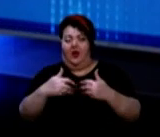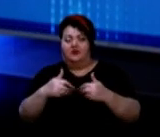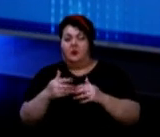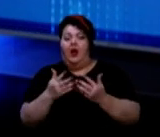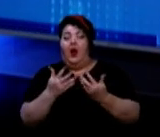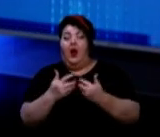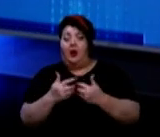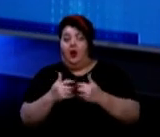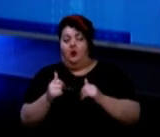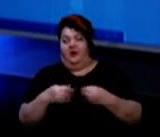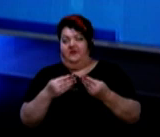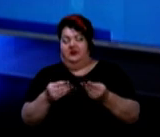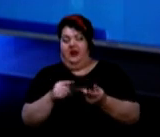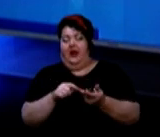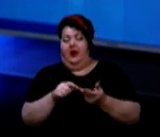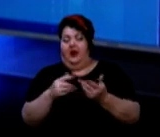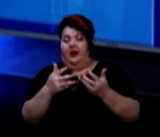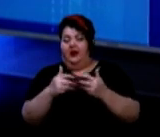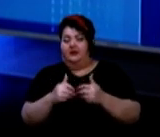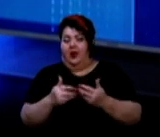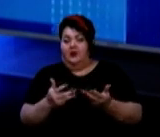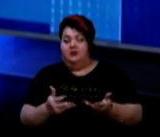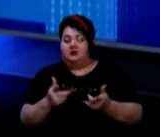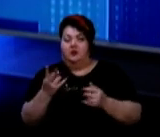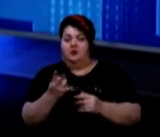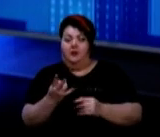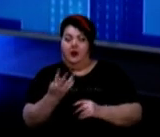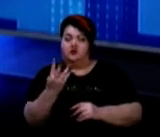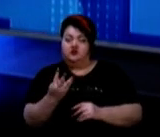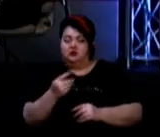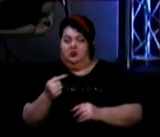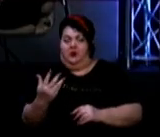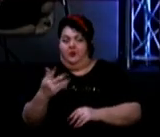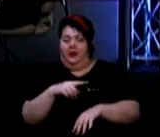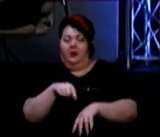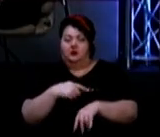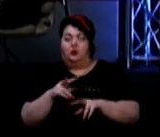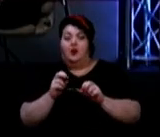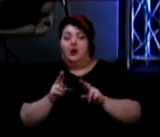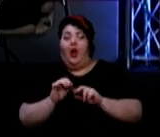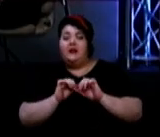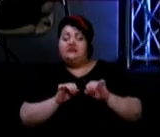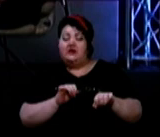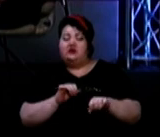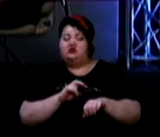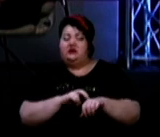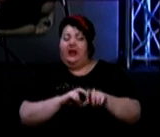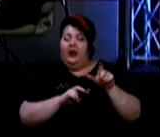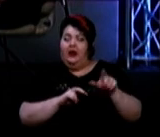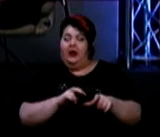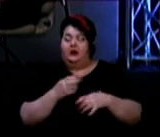рахує і видає аналізи. От я вам говорила, що це потрібно від 4 до 5 годин. Як захищені лікарі і лаборанти центру